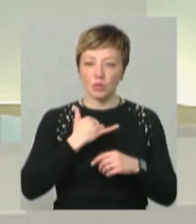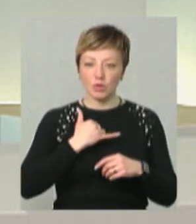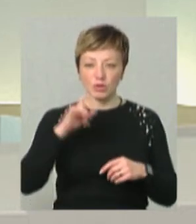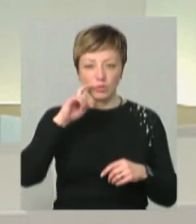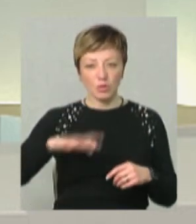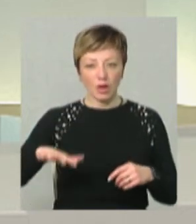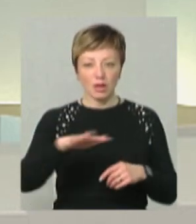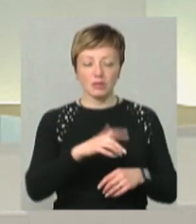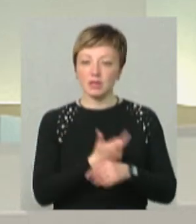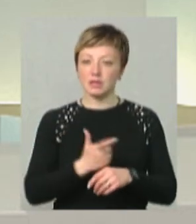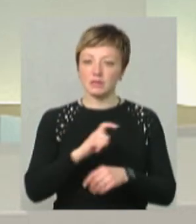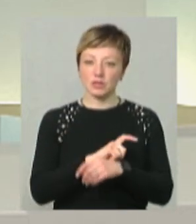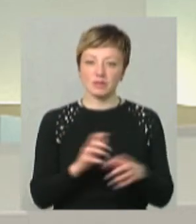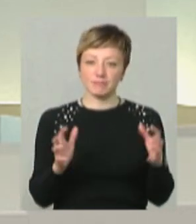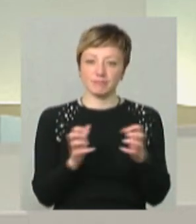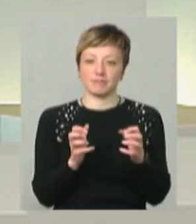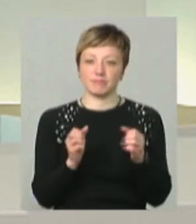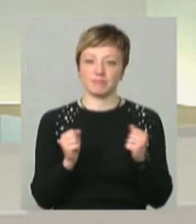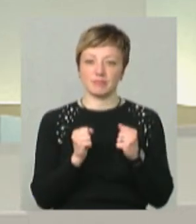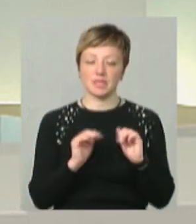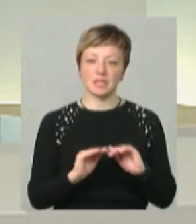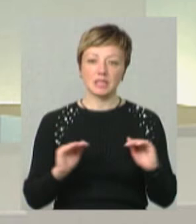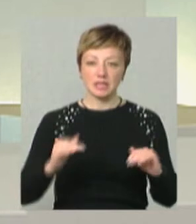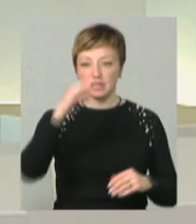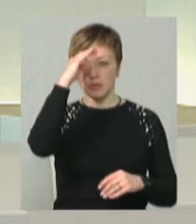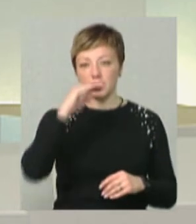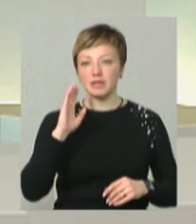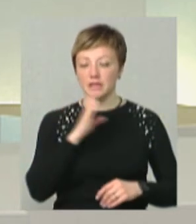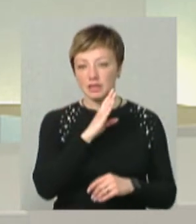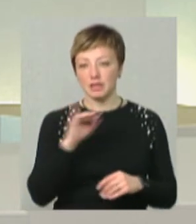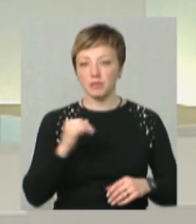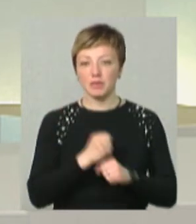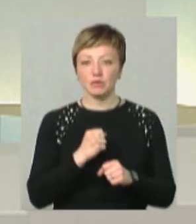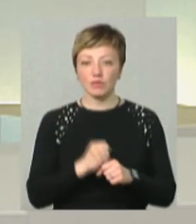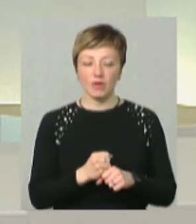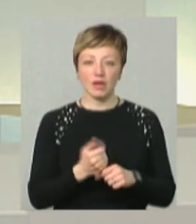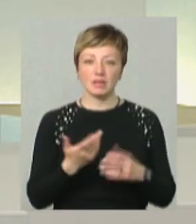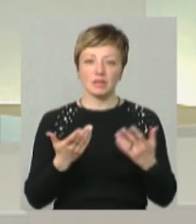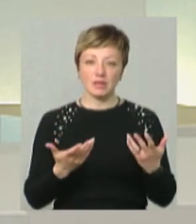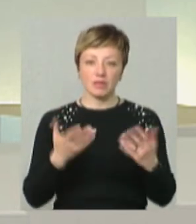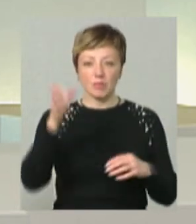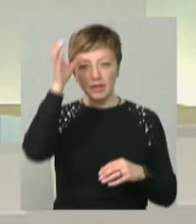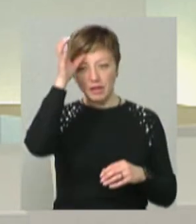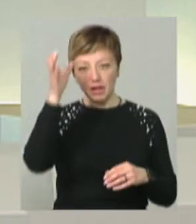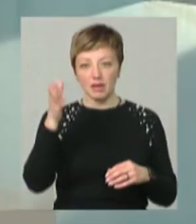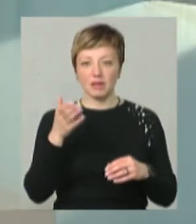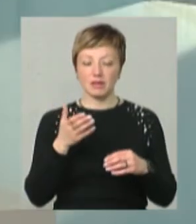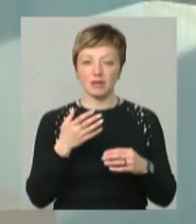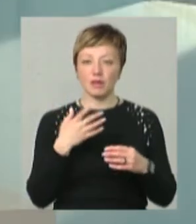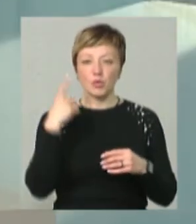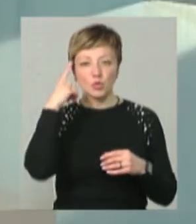надзвичайно затиснуті. І діти, і батьки. І працювати в ментальній сфері, вербальні,